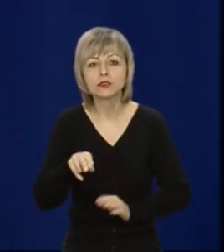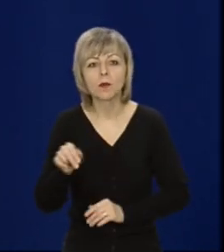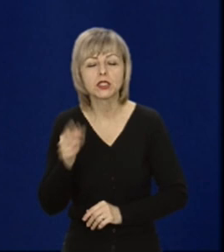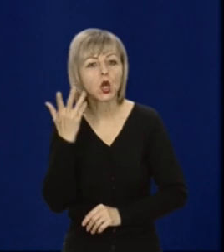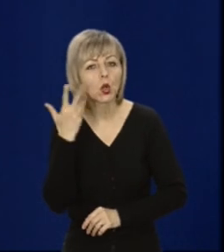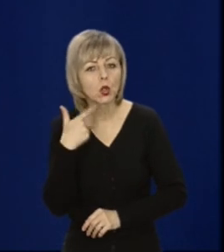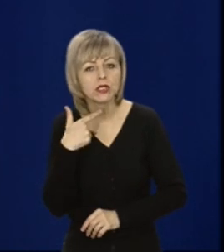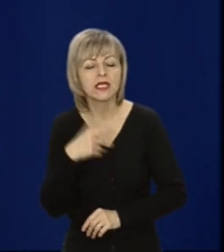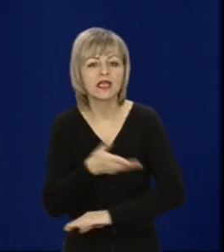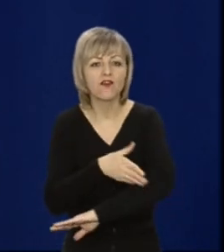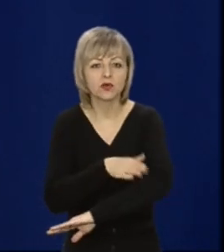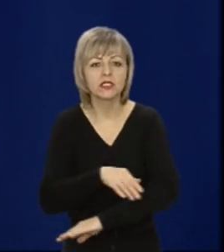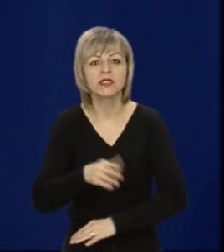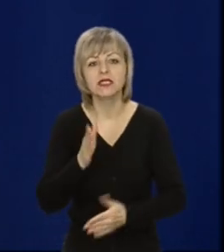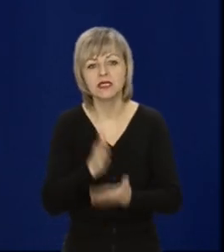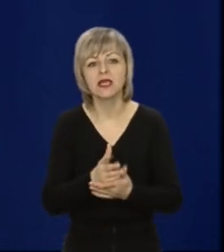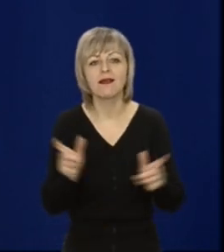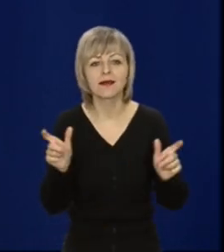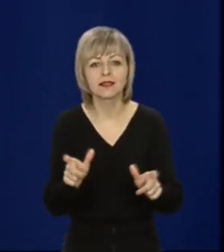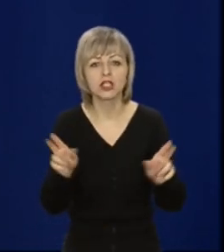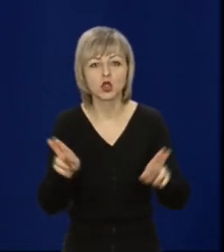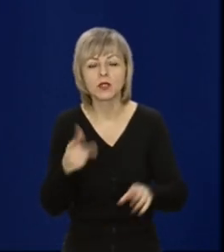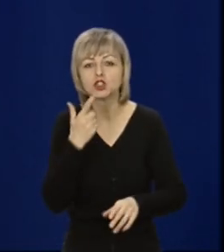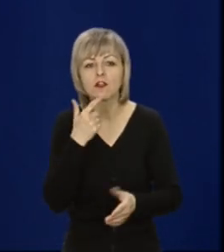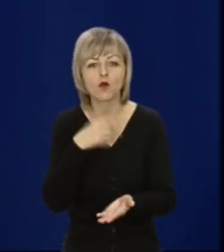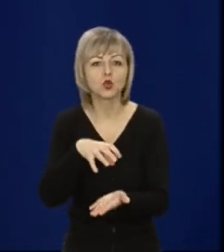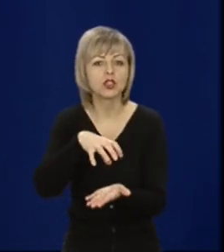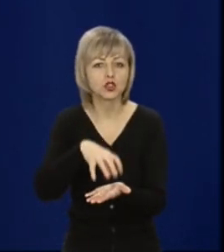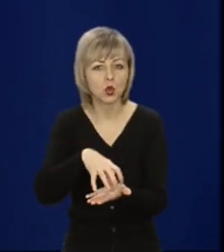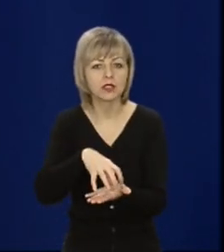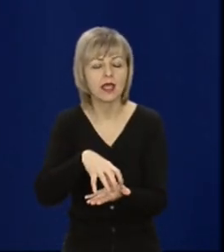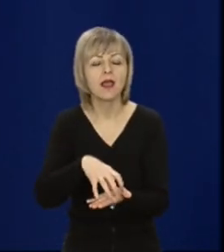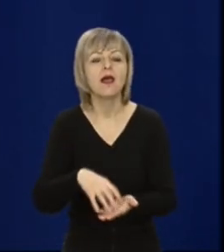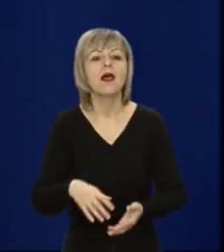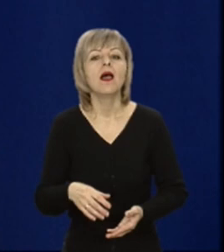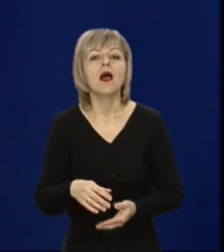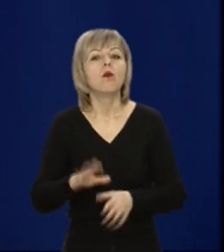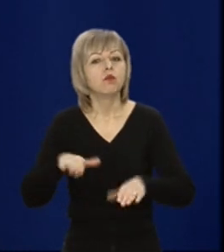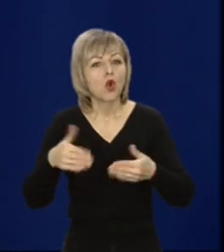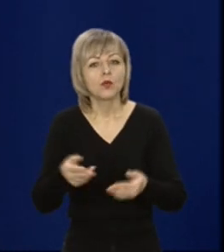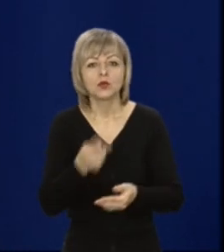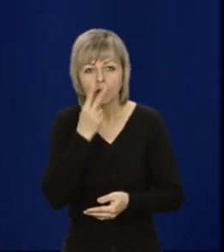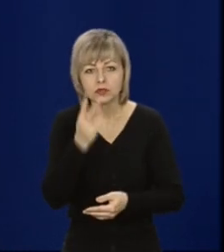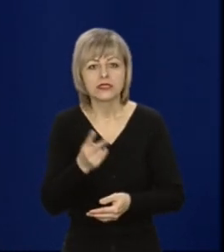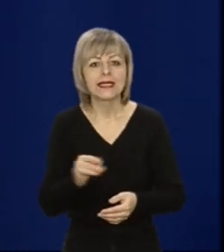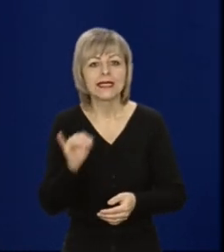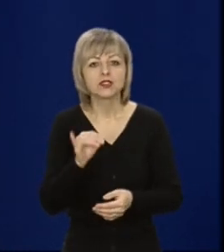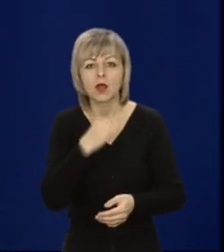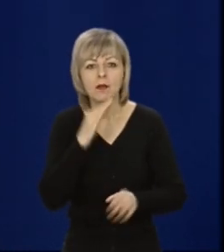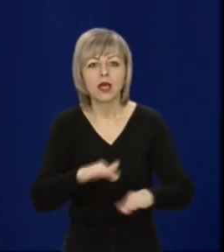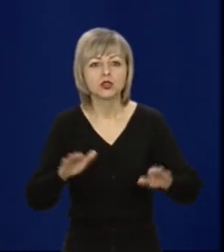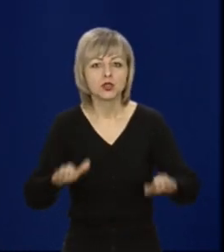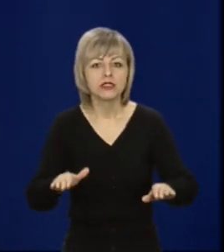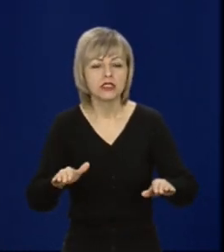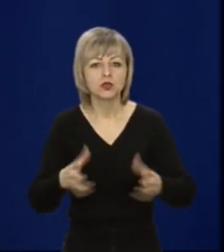відколи на Волині діють карантинні обмеження червоної зони. Далі пропоную подивитися історію багатодітної родини